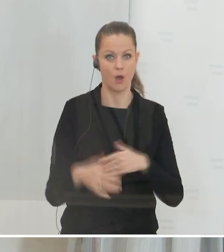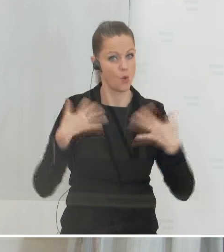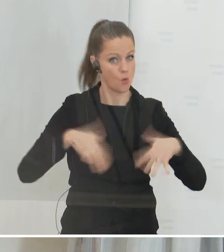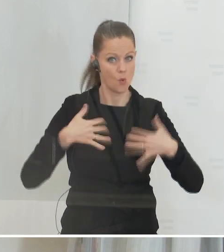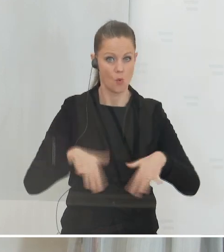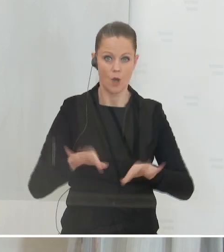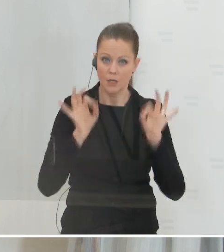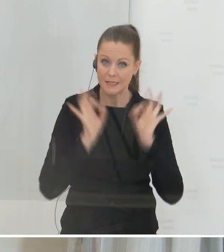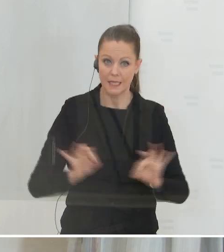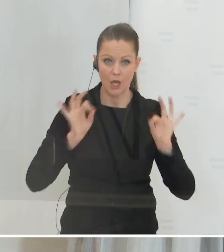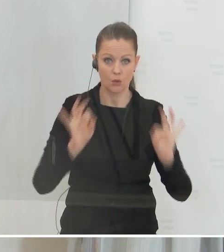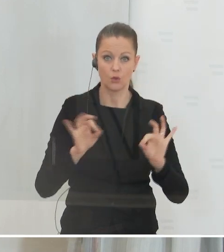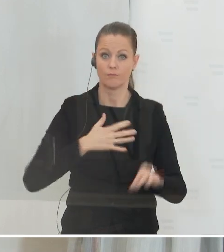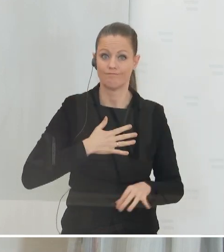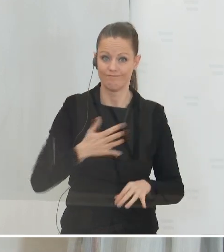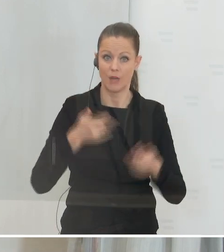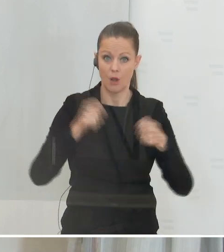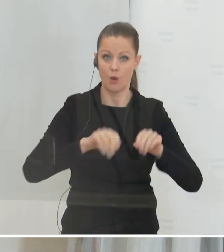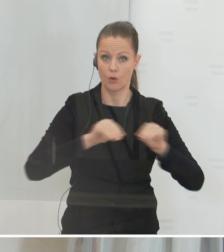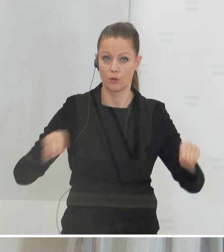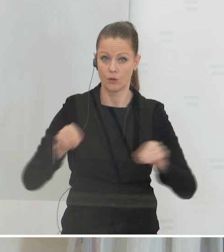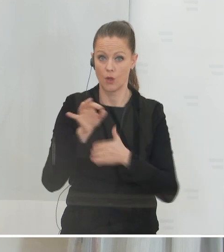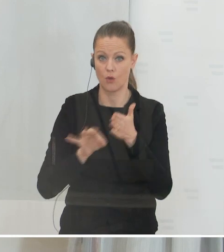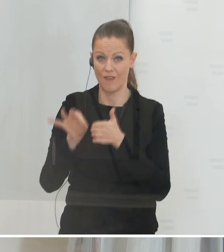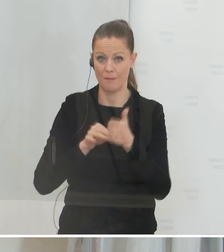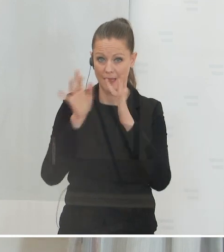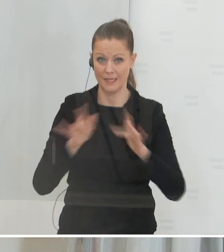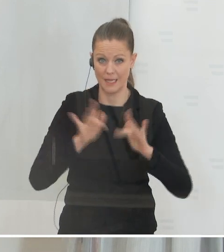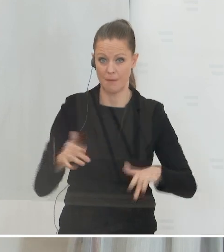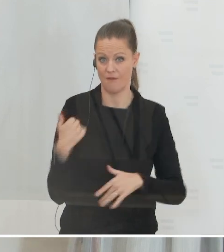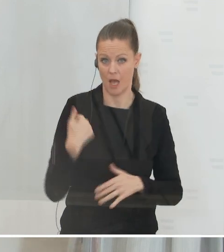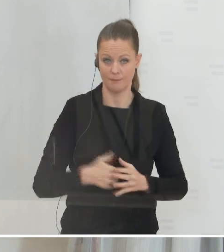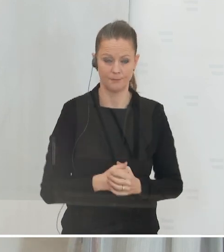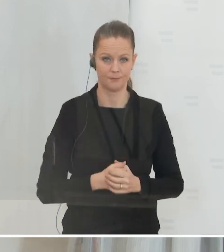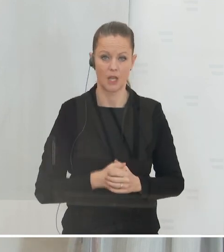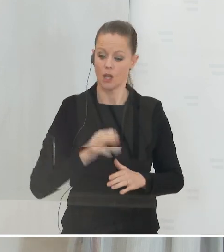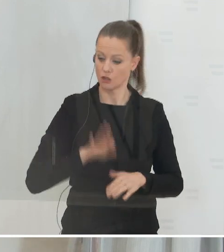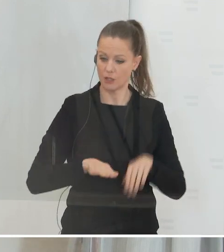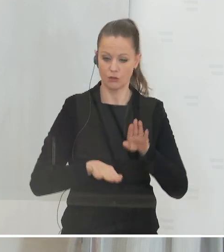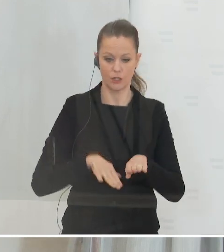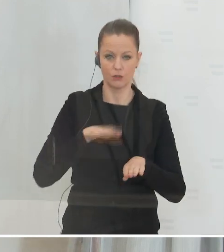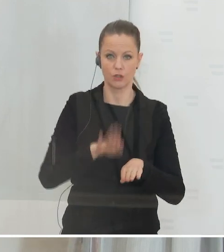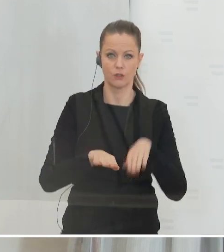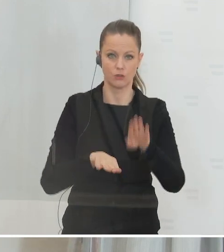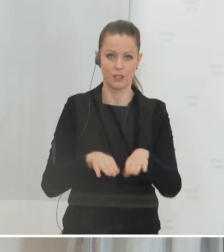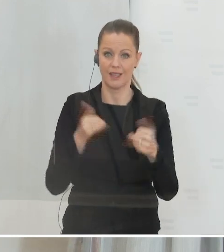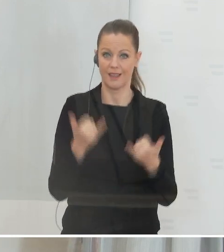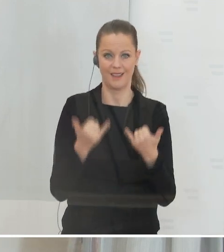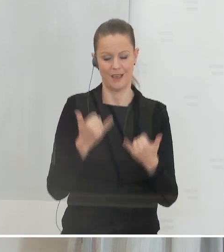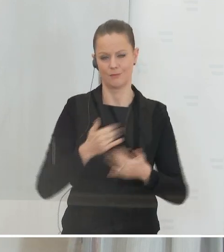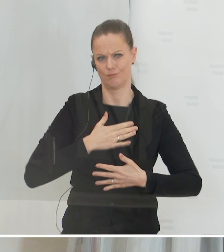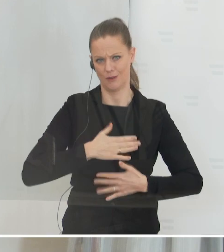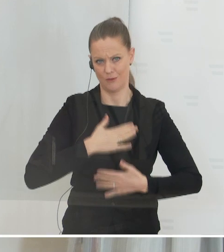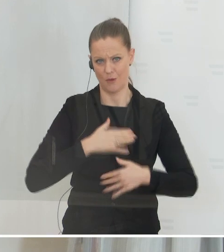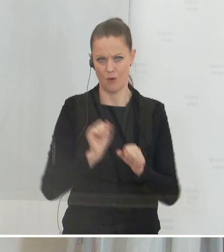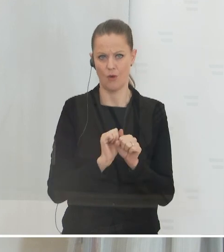trotz des Lockdowns im November, Anfang Dezember. Schritt für Schritt können wir jetzt glücklicherweise aus